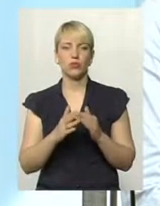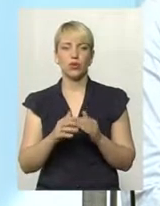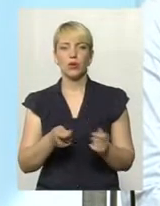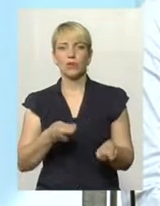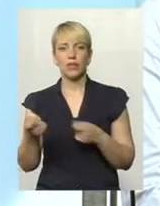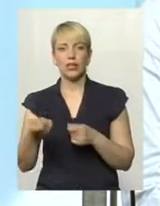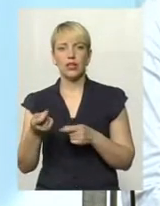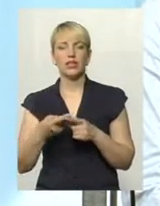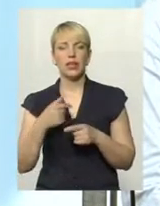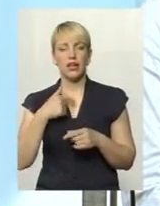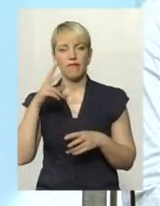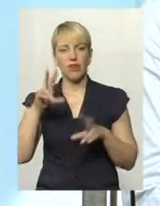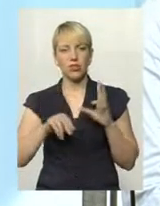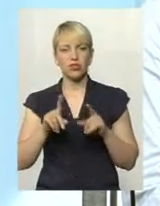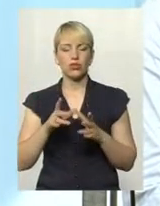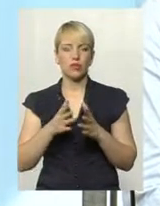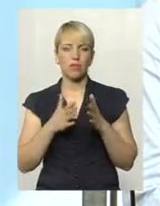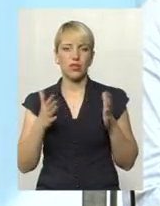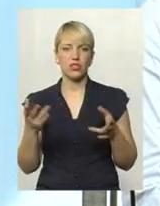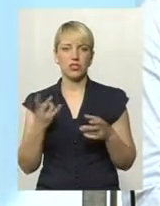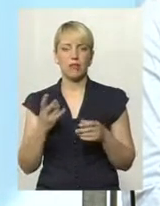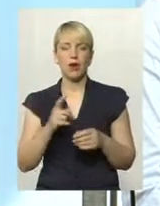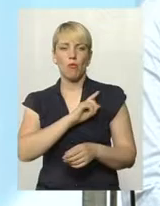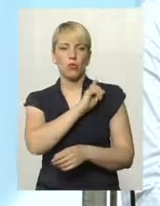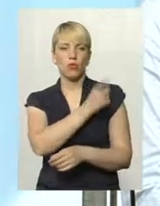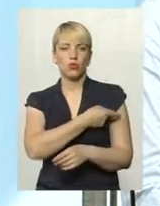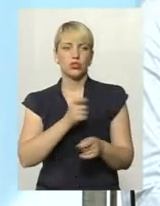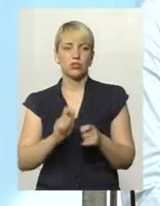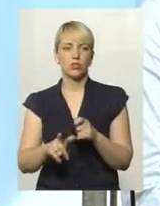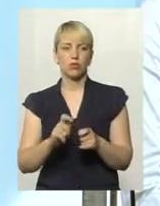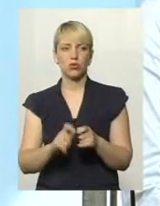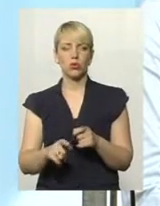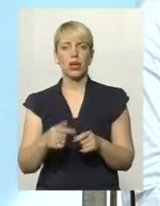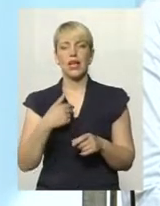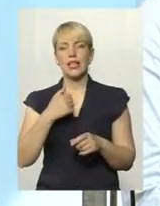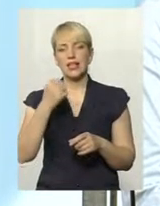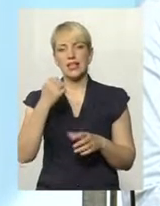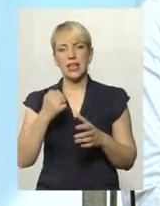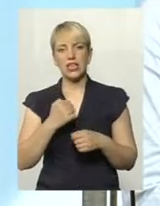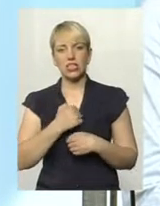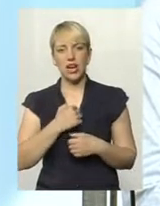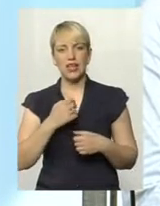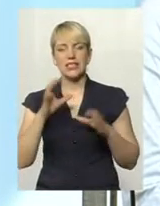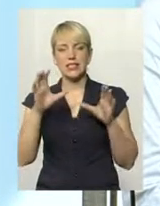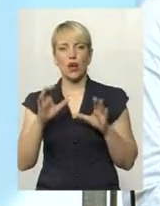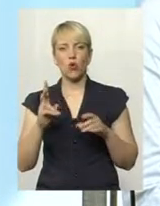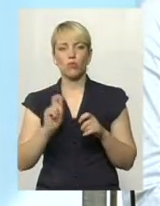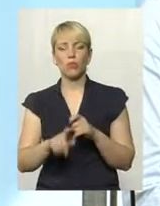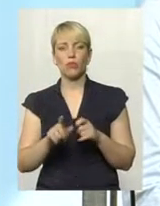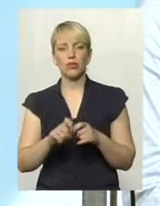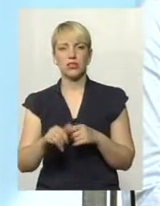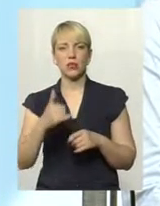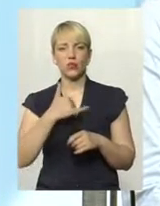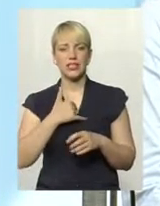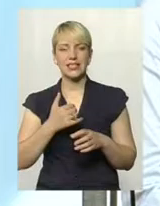рахую, що побільше потрібно таких потужних спонсорів мати. На жаль, закон про спортсове меценатство затримується,